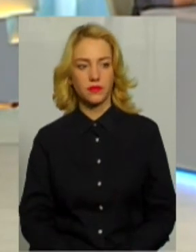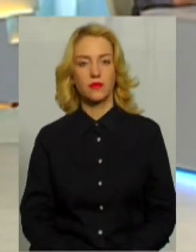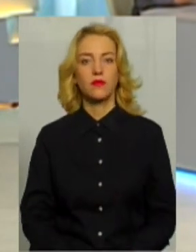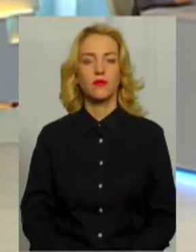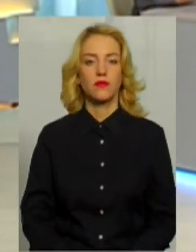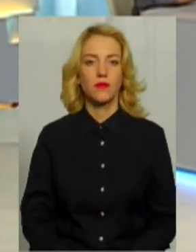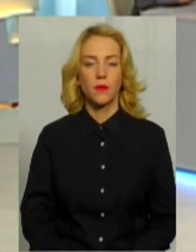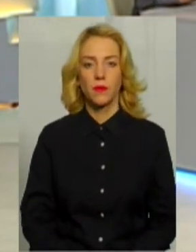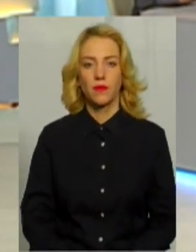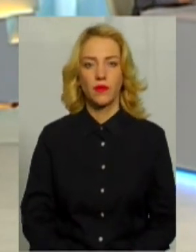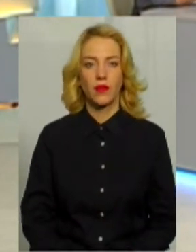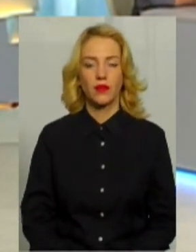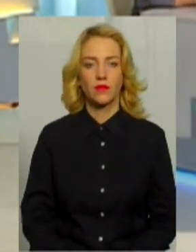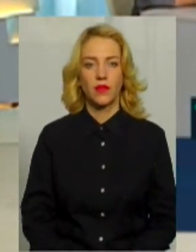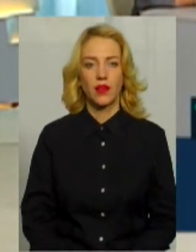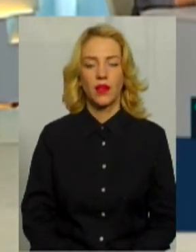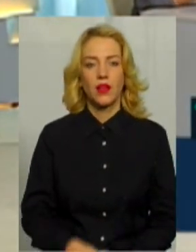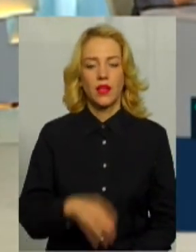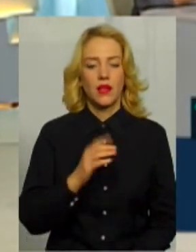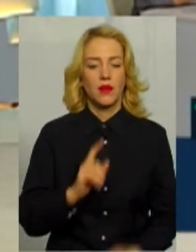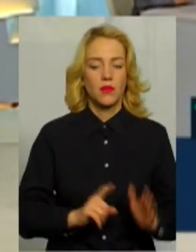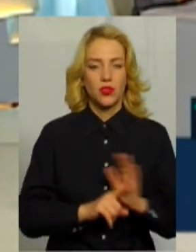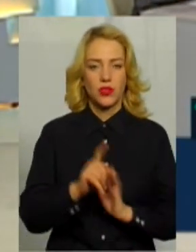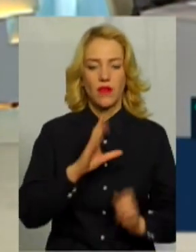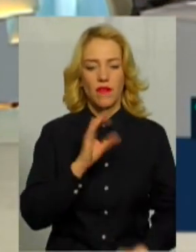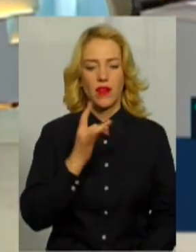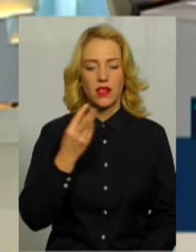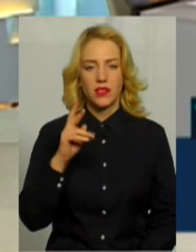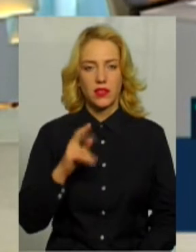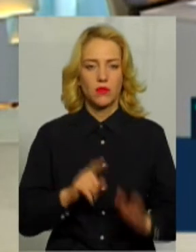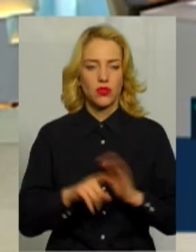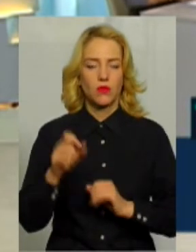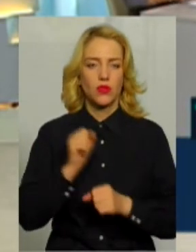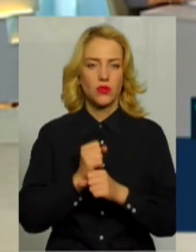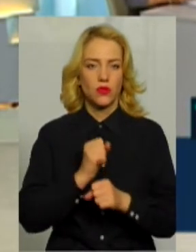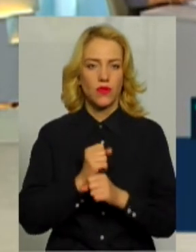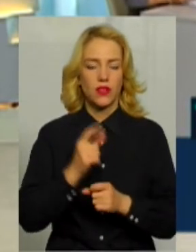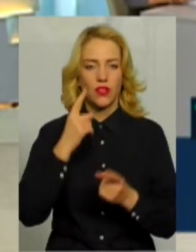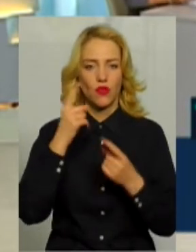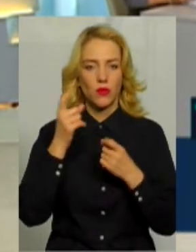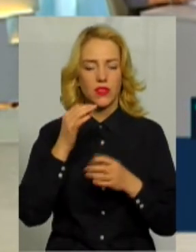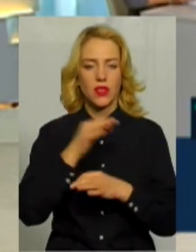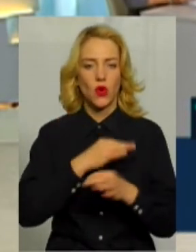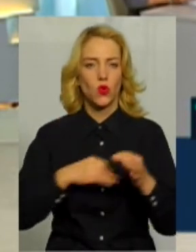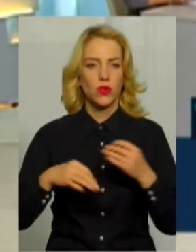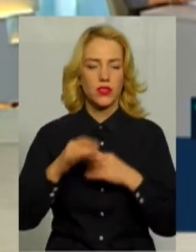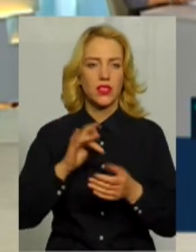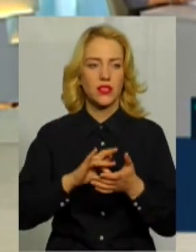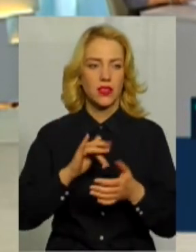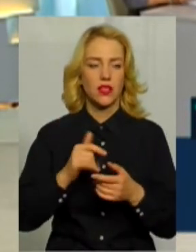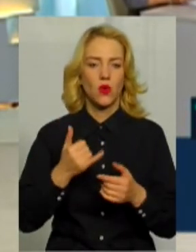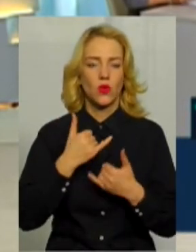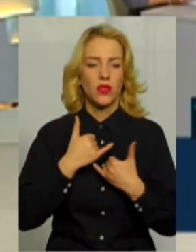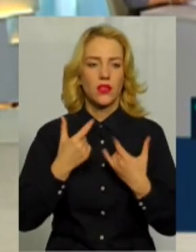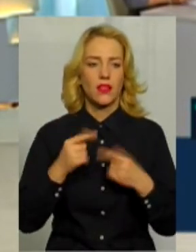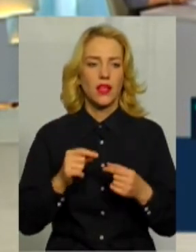Пані Лесю, з вересня почав працювати інформаційно-консультативний центр у нас, де планували